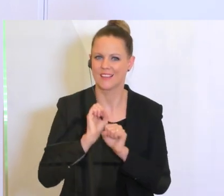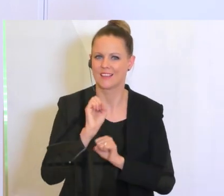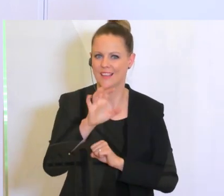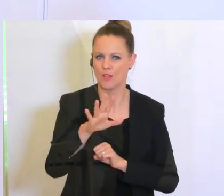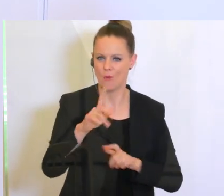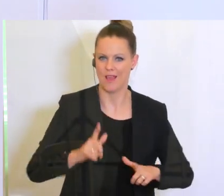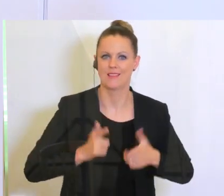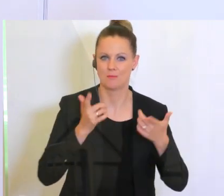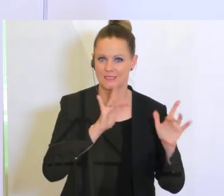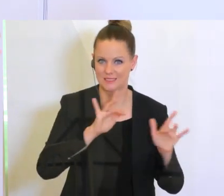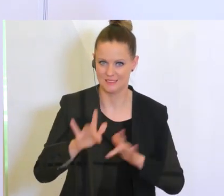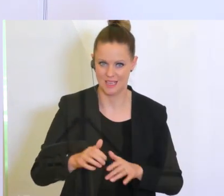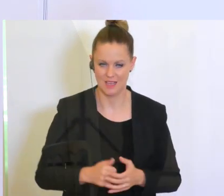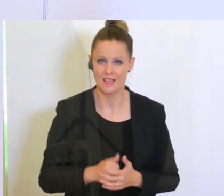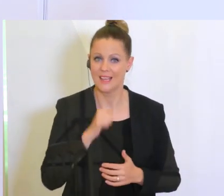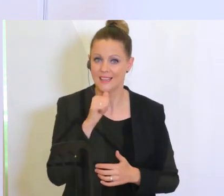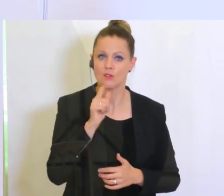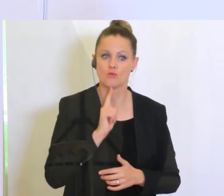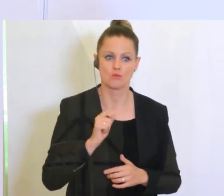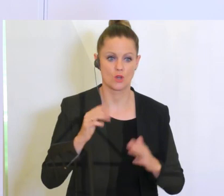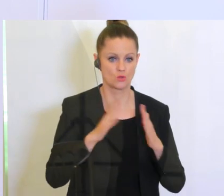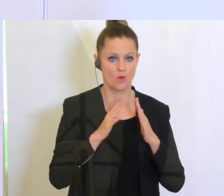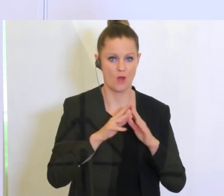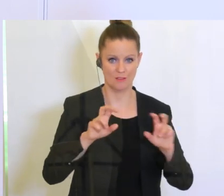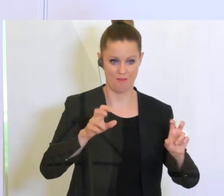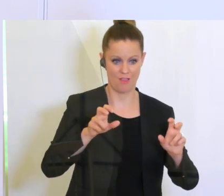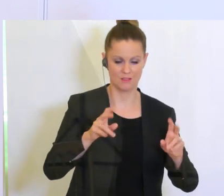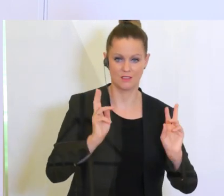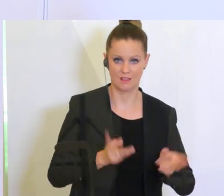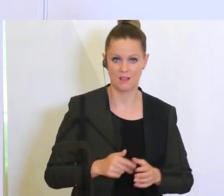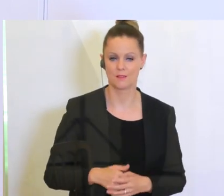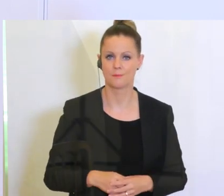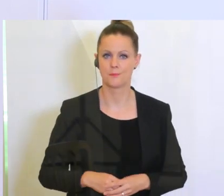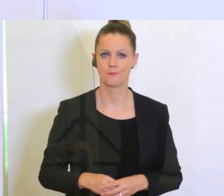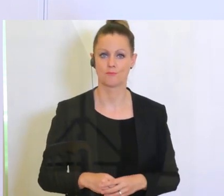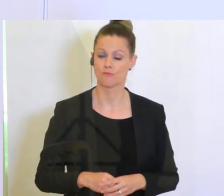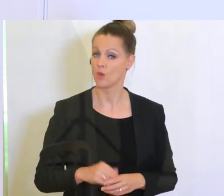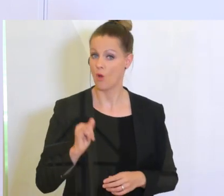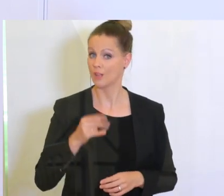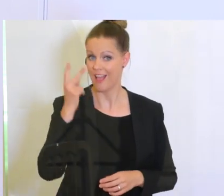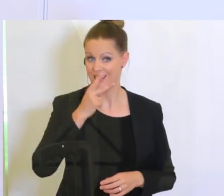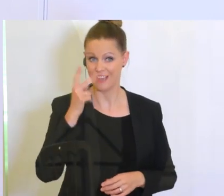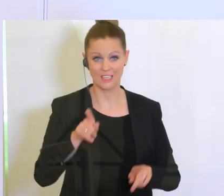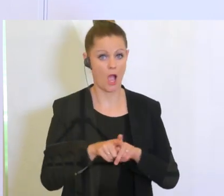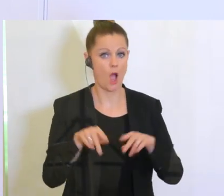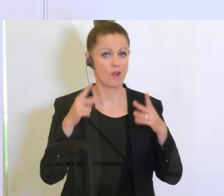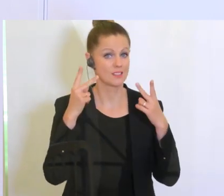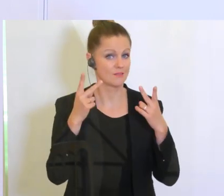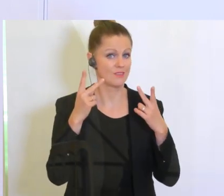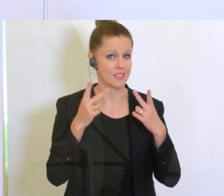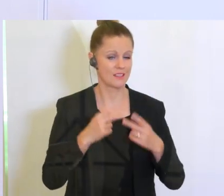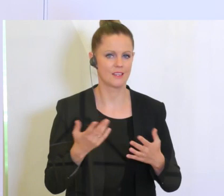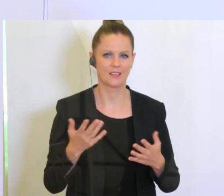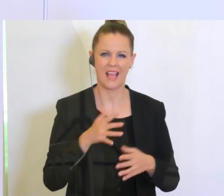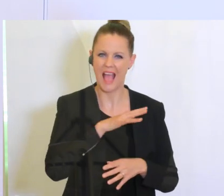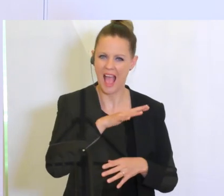haben und nicht nur zu Hause am Schirm. Und ja, natürlich ist es ganz zentral, jetzt